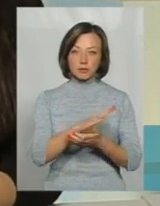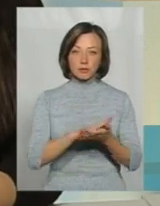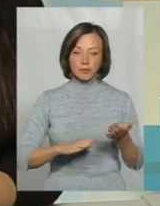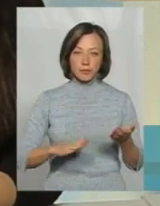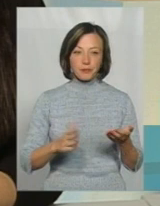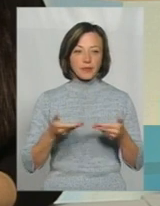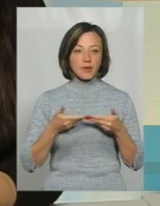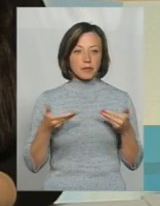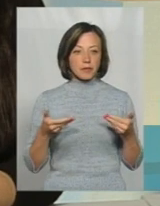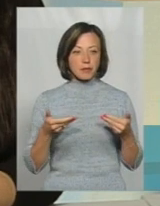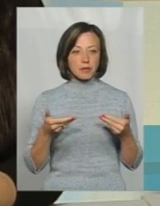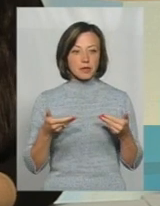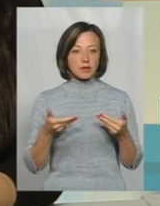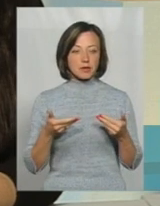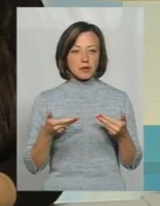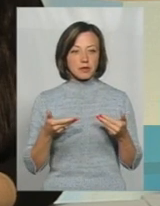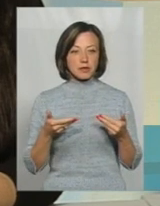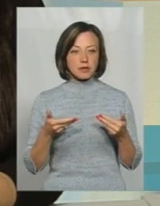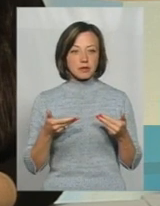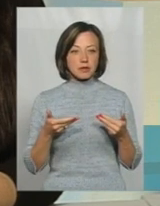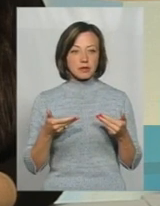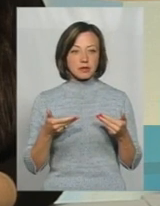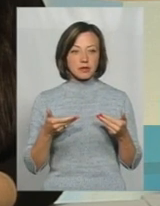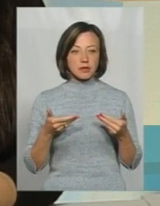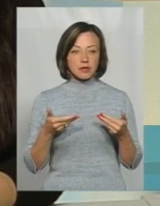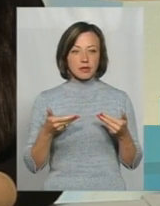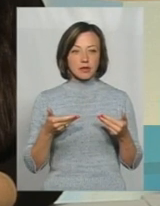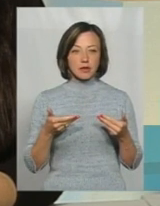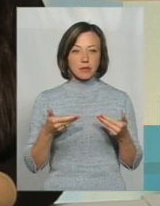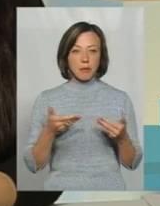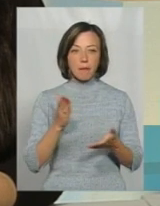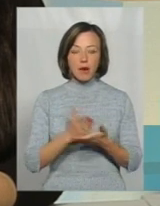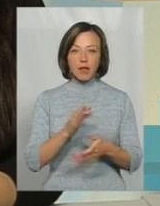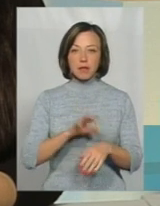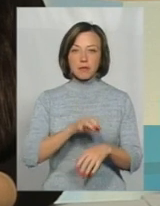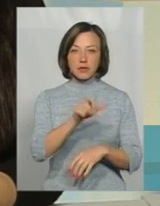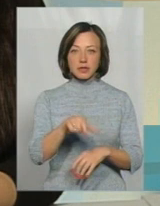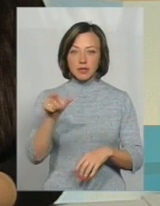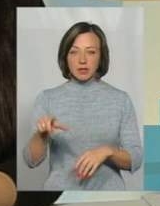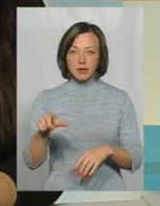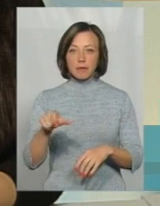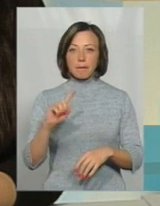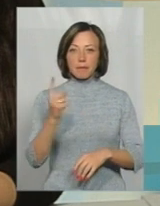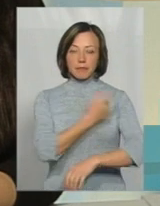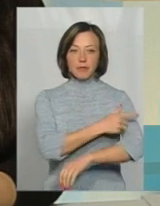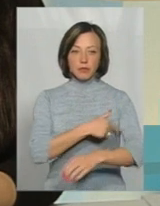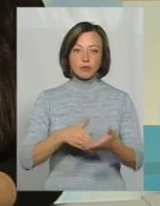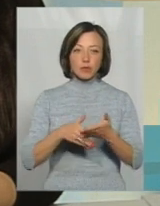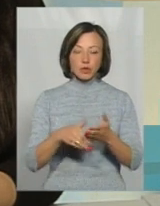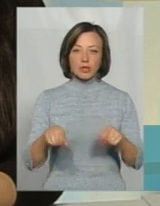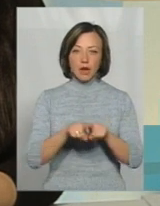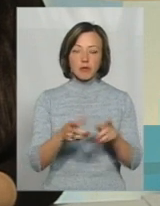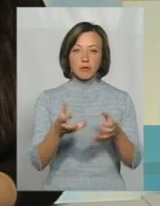Ми, як приймали пацієнтів з приводу рівня первинної медичної допомоги, так ми і